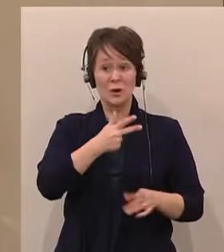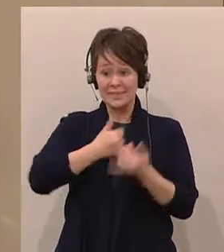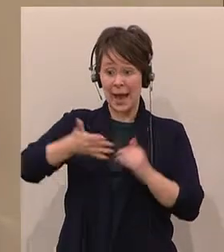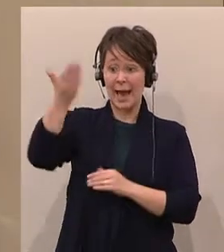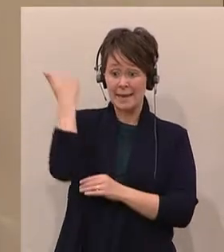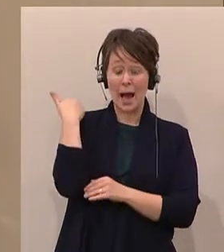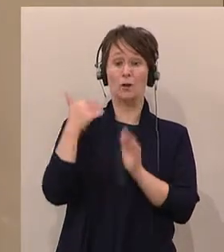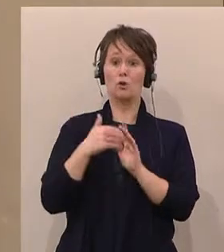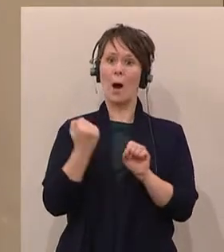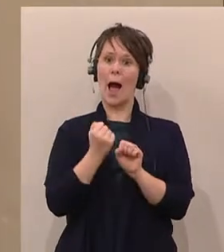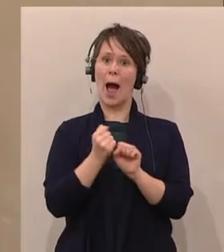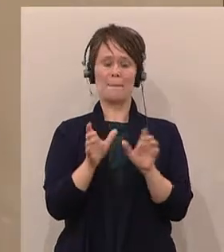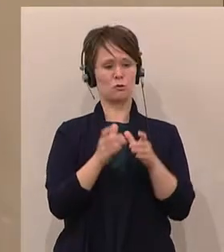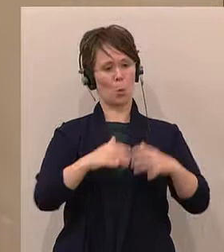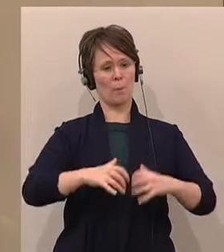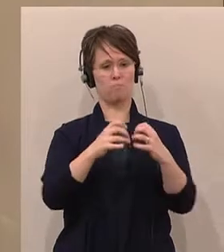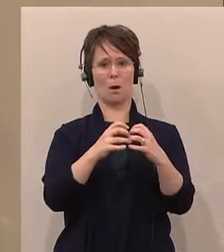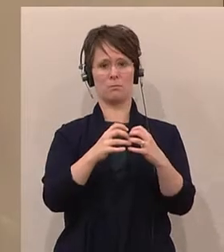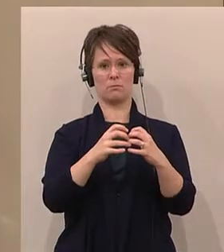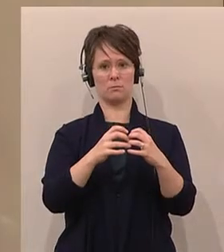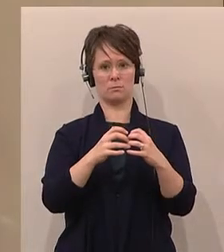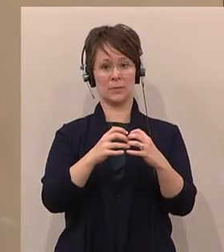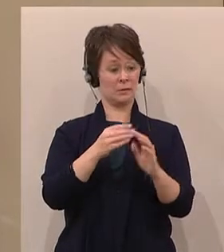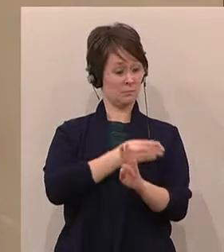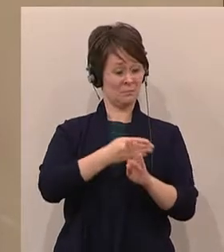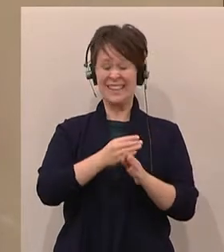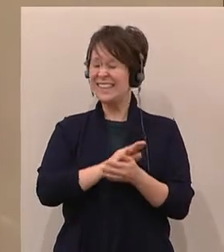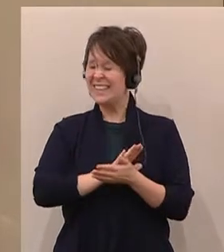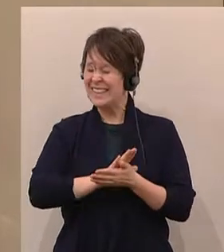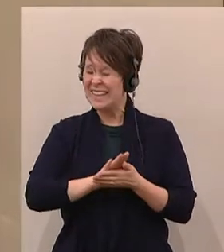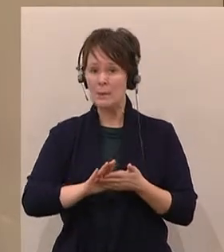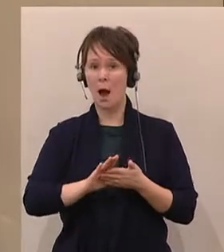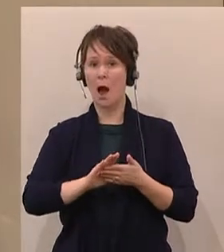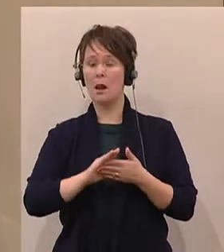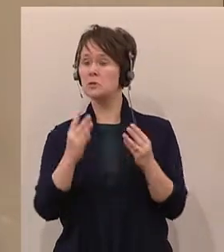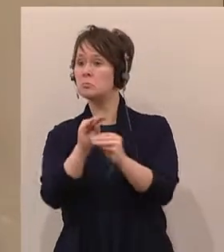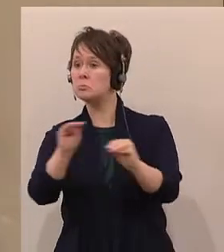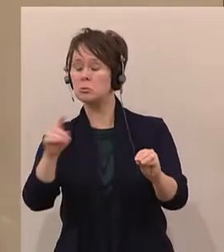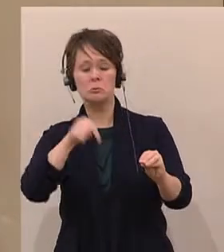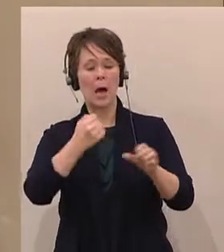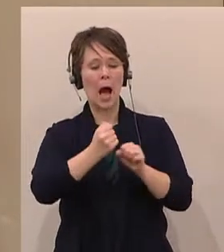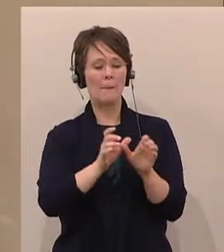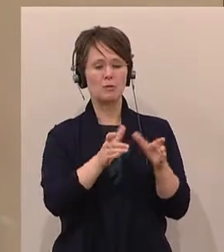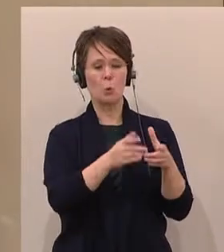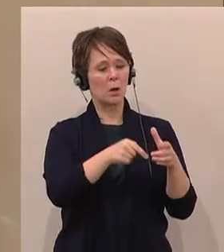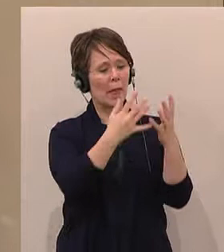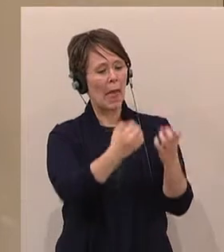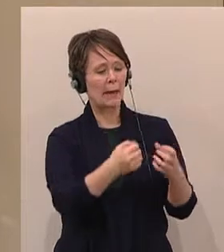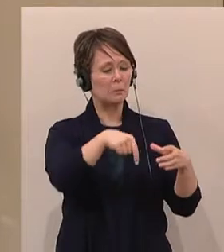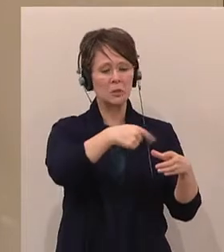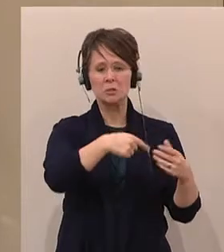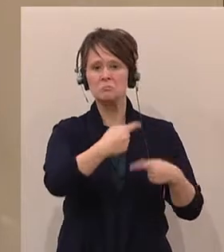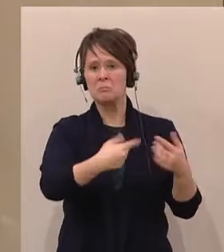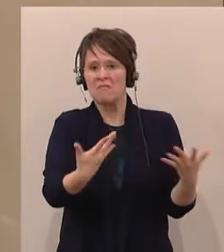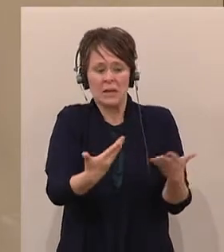uns nie gesagt hat, was in dieser Arbeitsgruppe weitergegangen ist und auch kein Ergebnis dieser Arbeitsgruppe vorliegt. Und irgendwann